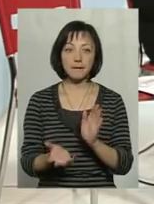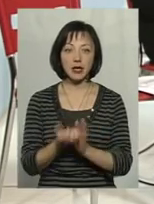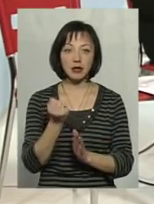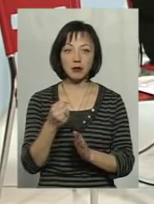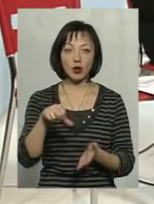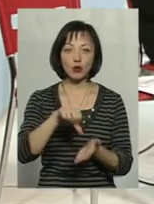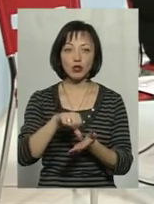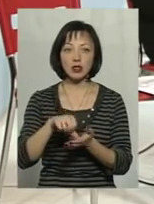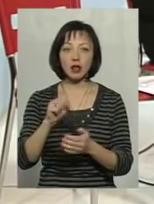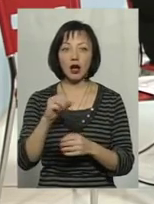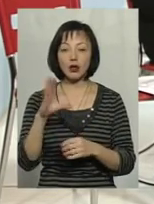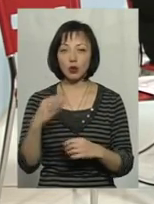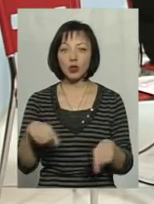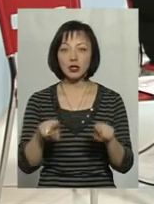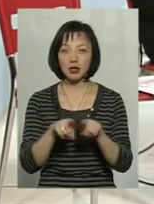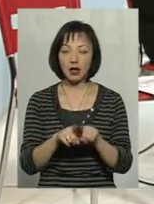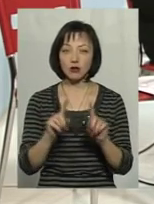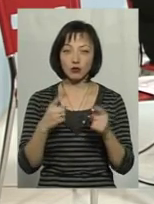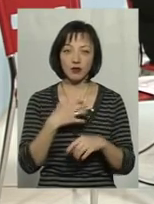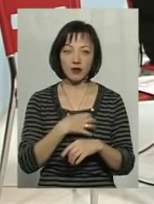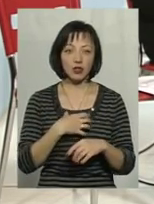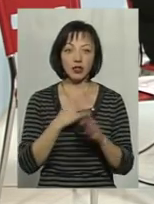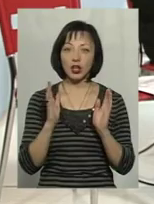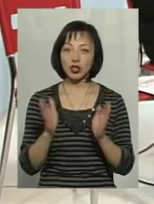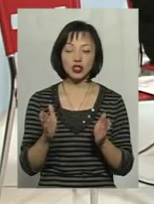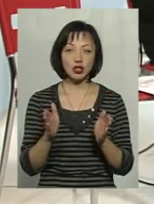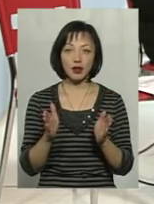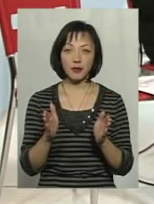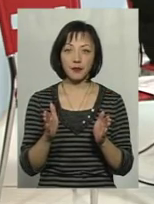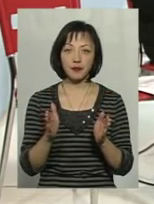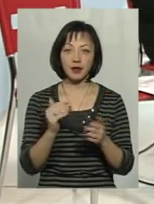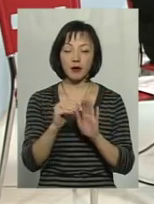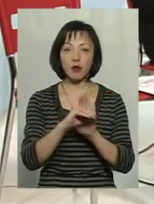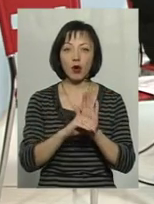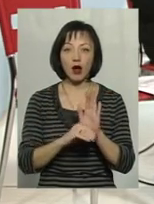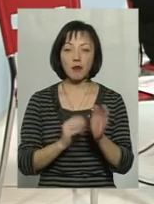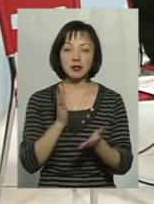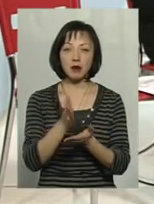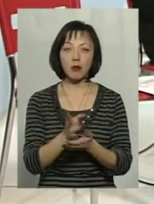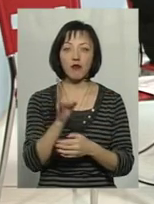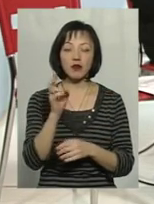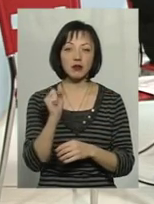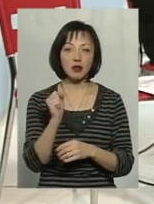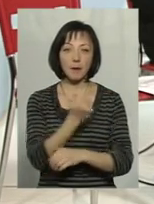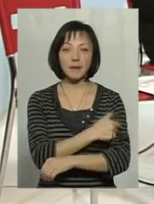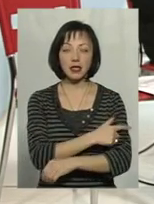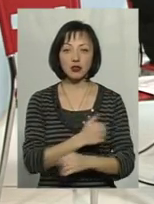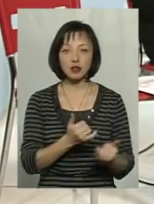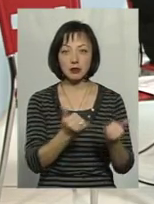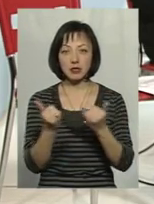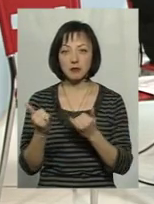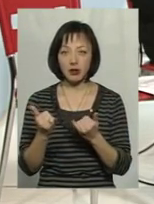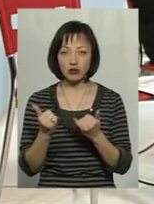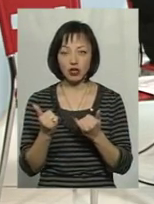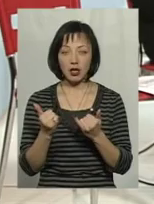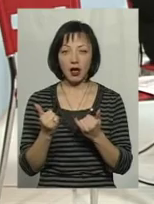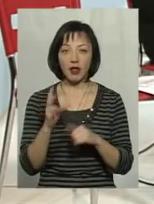учасників АТО, які теж вкрай важливі, не лише програми, які спрямовані на медичне забезпечення,